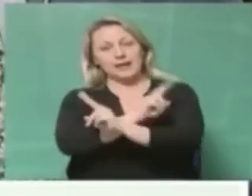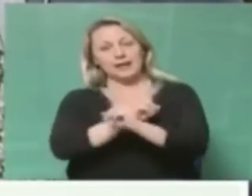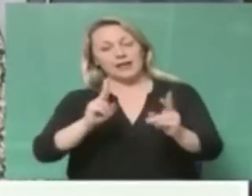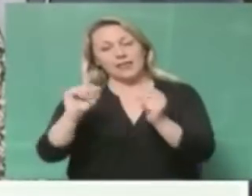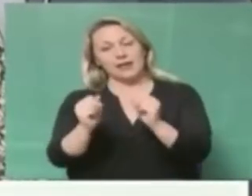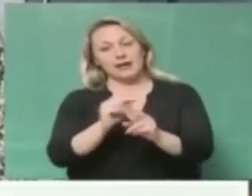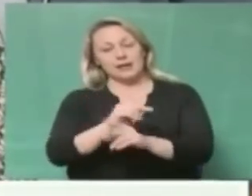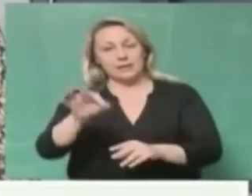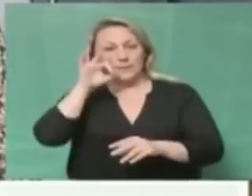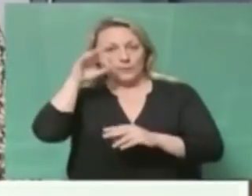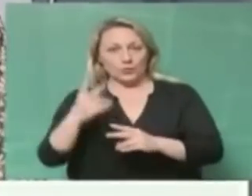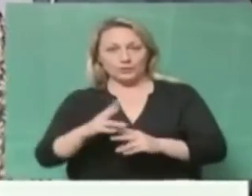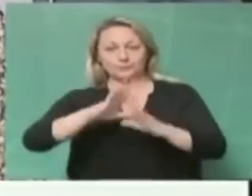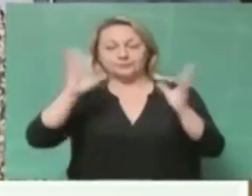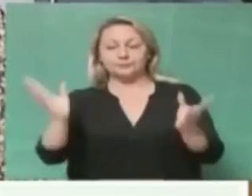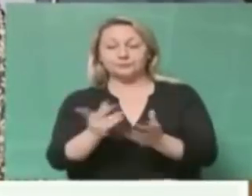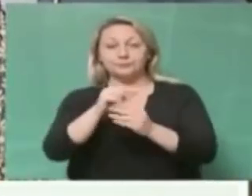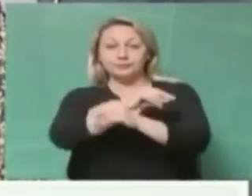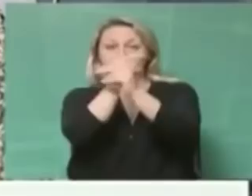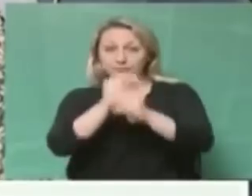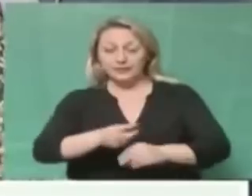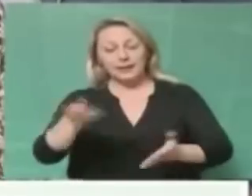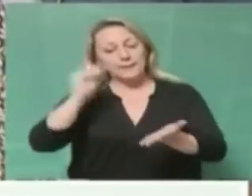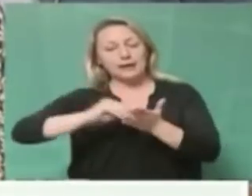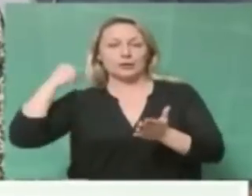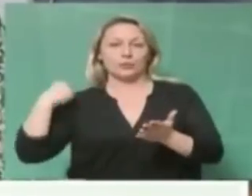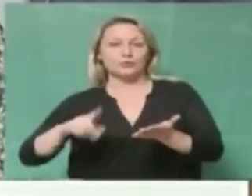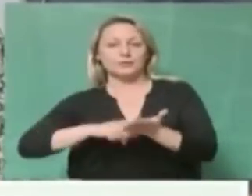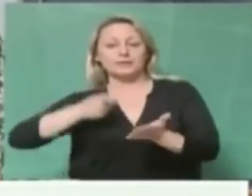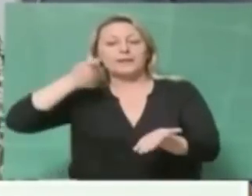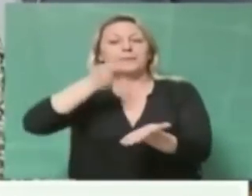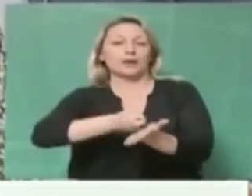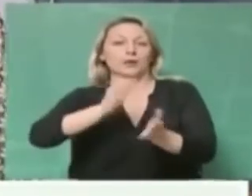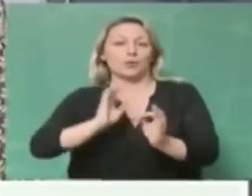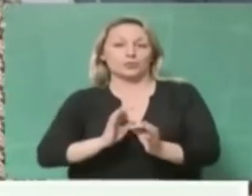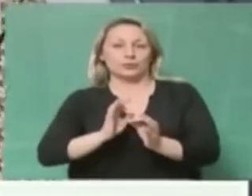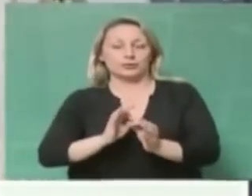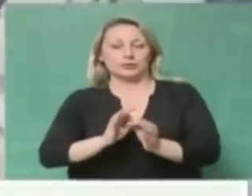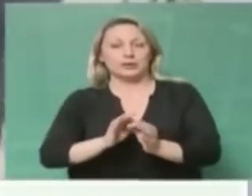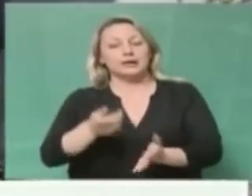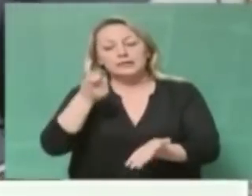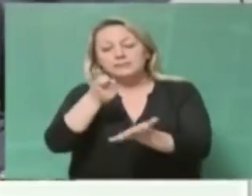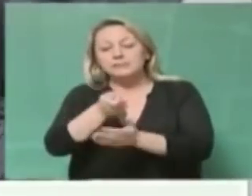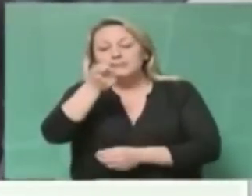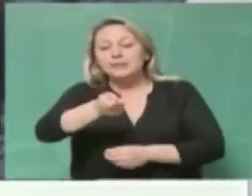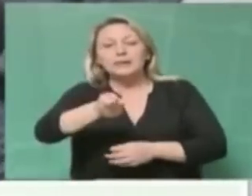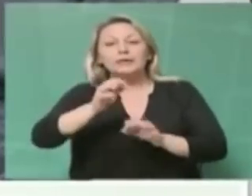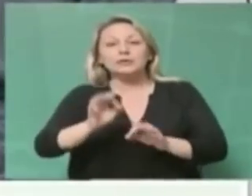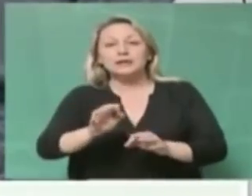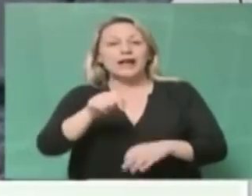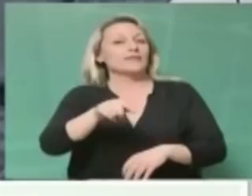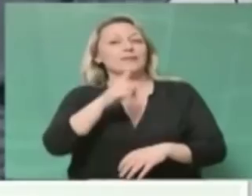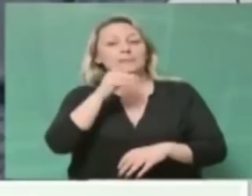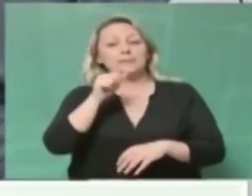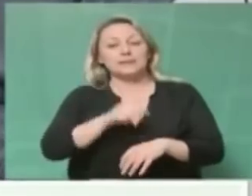αγχώνονται για αυτό το ζήτημα λοιπόν πάλι θα καταβληθεί από το Δήμο. Δεν υπάρχει δηλαδή και τουλάχιστον δεν υπάρχει ανεφετέρου